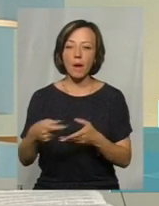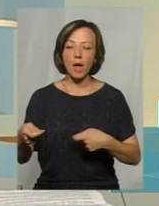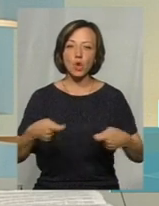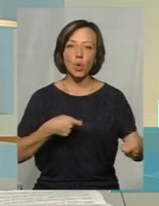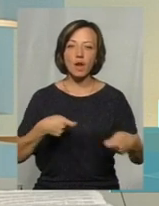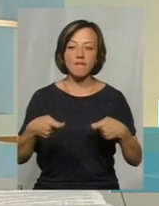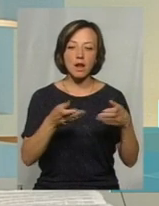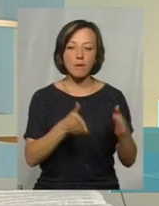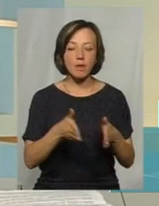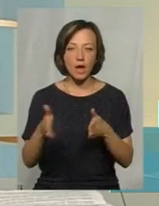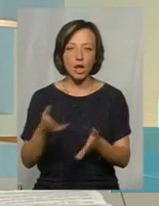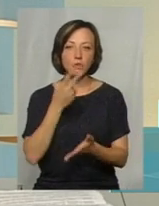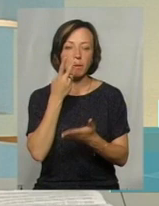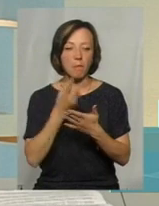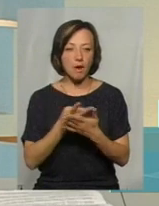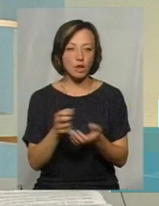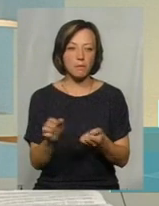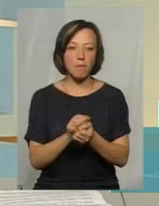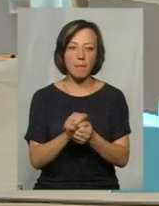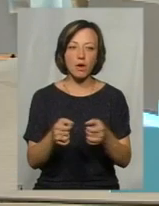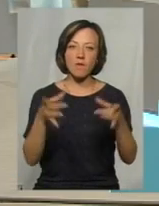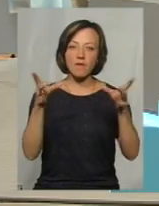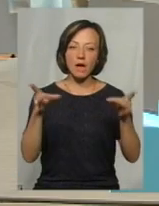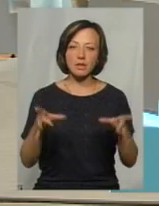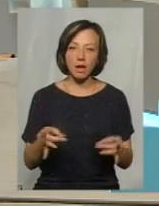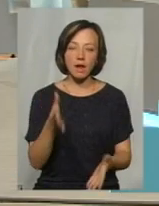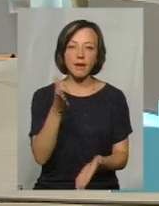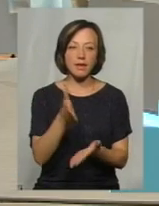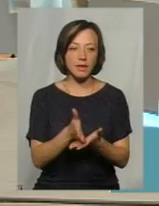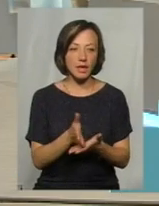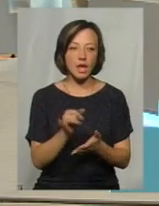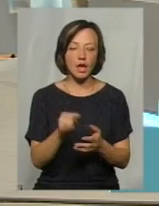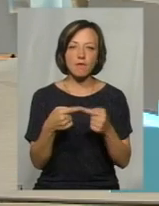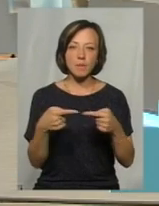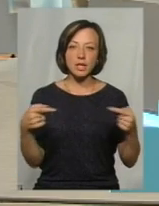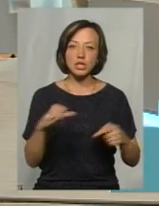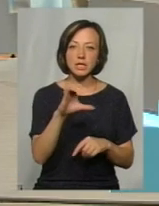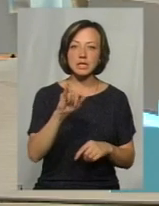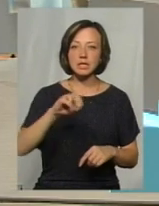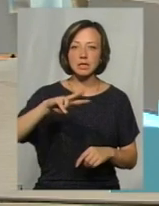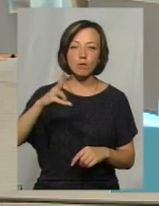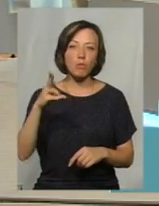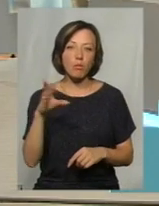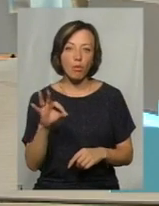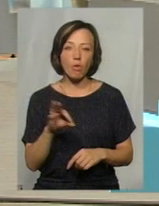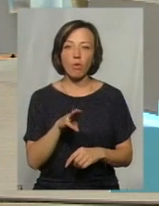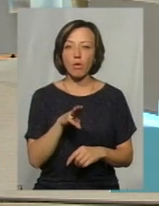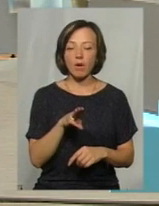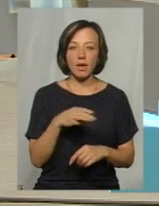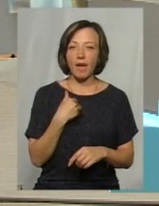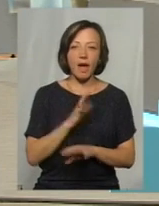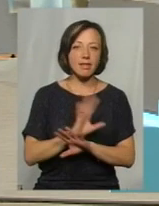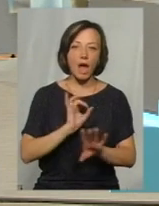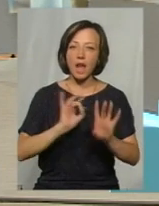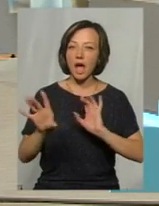і ми бачимо, що вже паперова тара є і в мережі Сільпо, в мережі Таврія. Я не рекламую